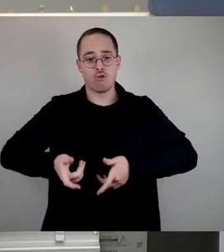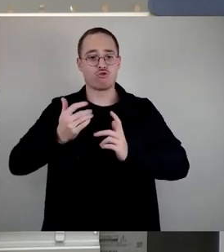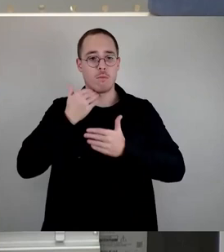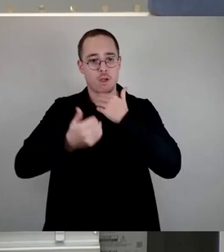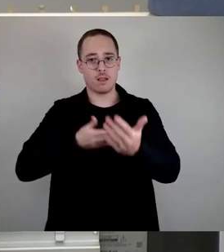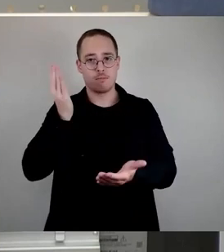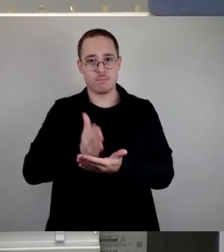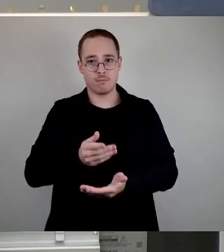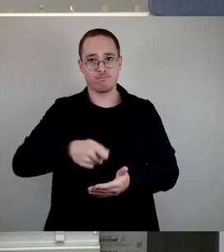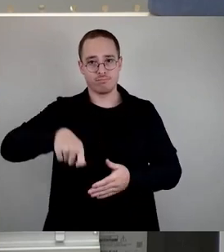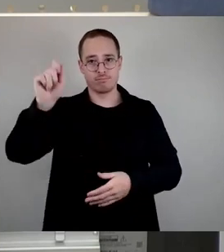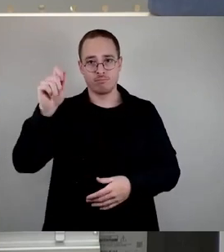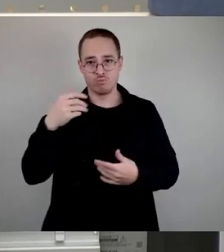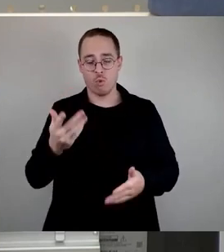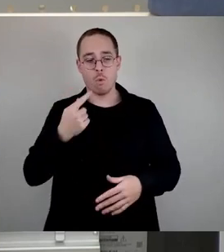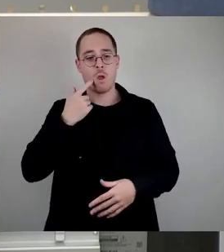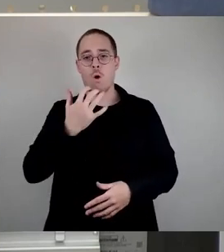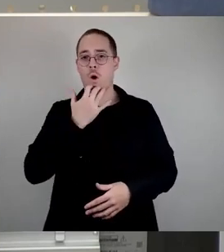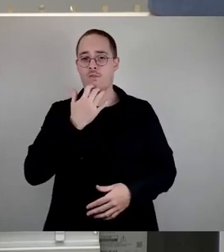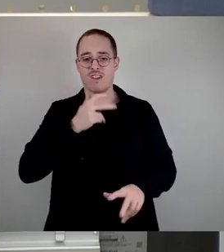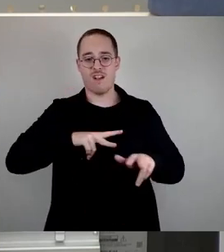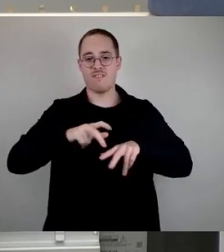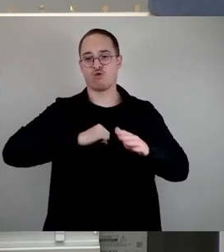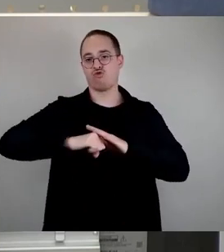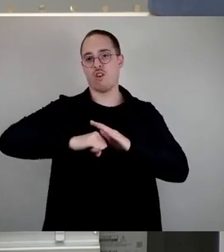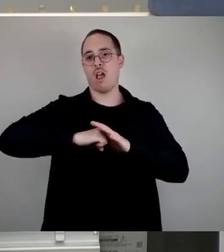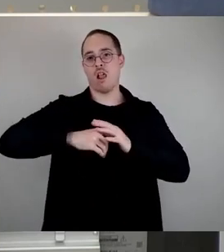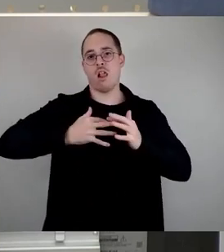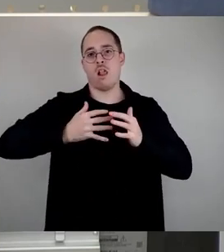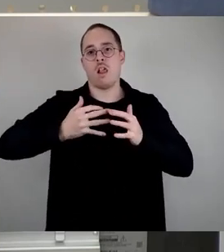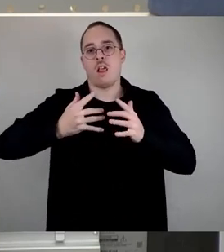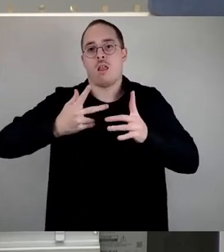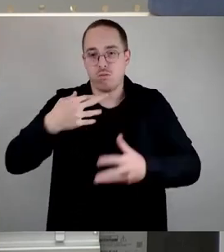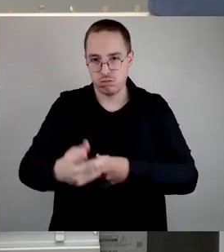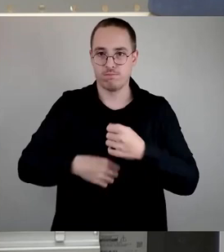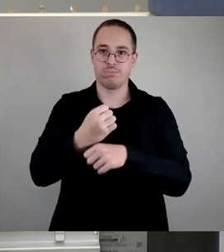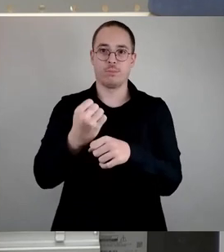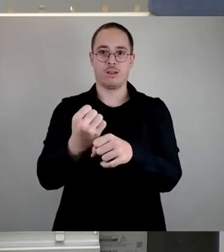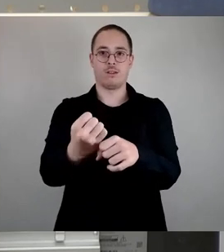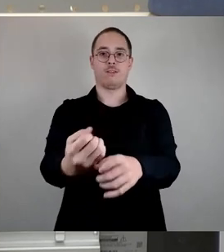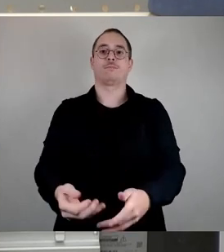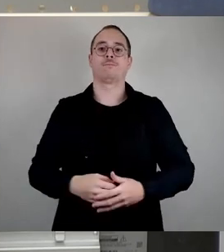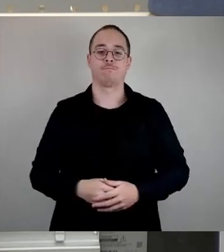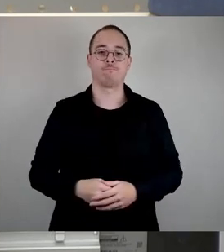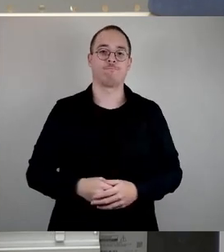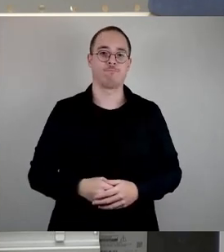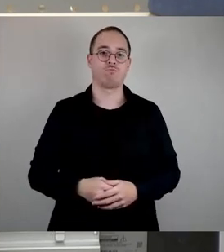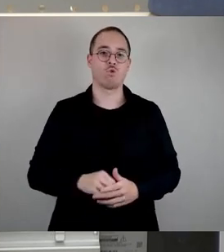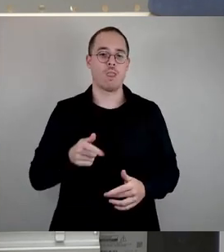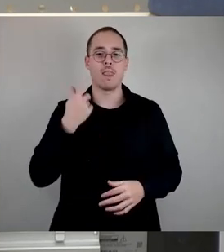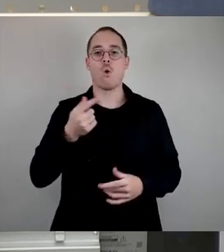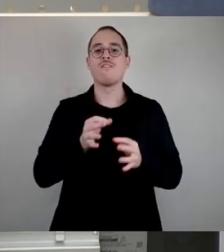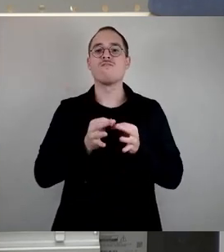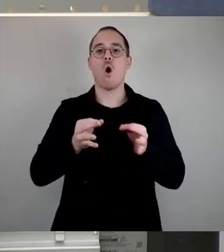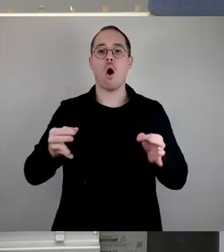Handeln kommt und die notwendigen Maßnahmen ergreift, die Ausschreibungen vornimmt und dann entsprechend die Standorte auch